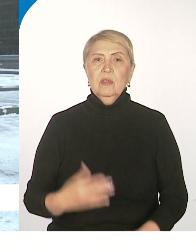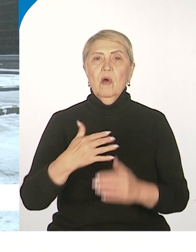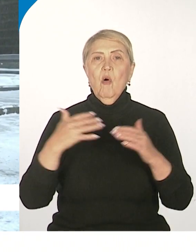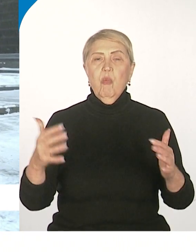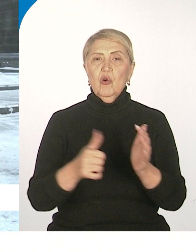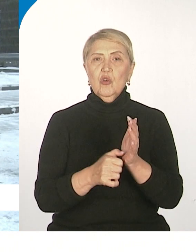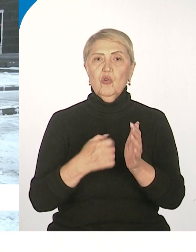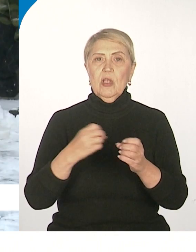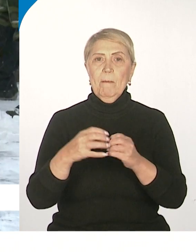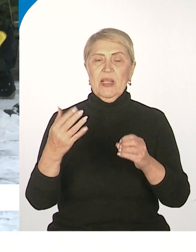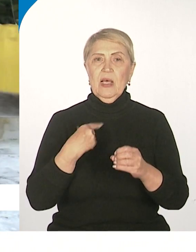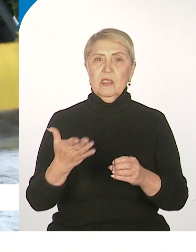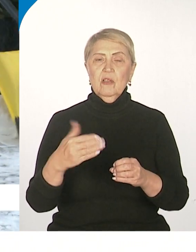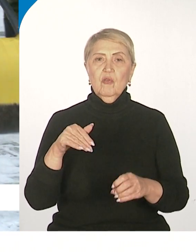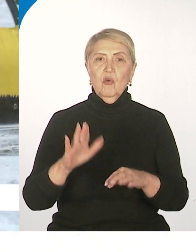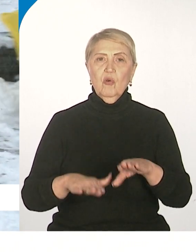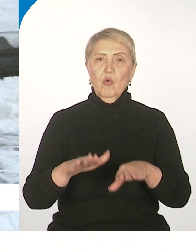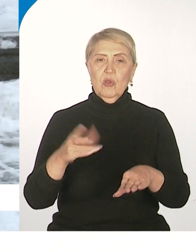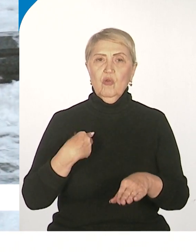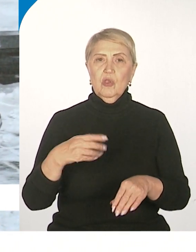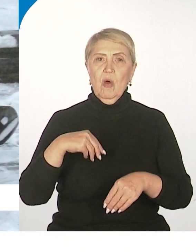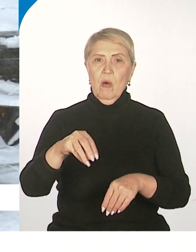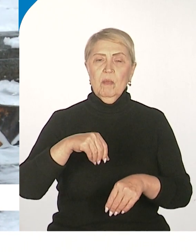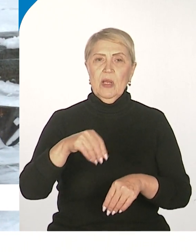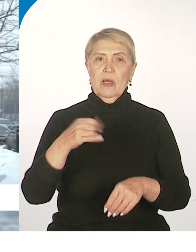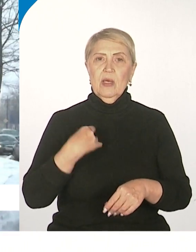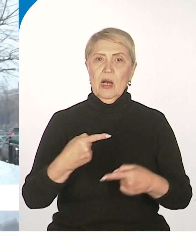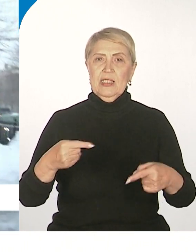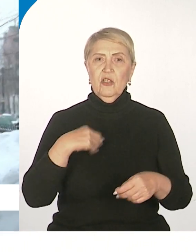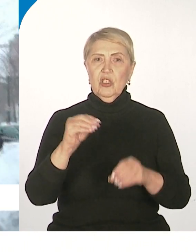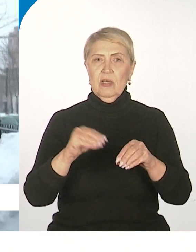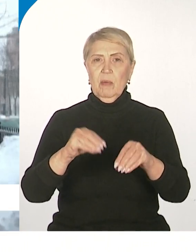615 тонн пескосоляной смеси и 10 тонн реагентов.